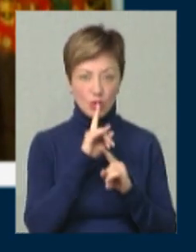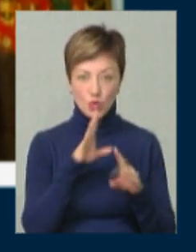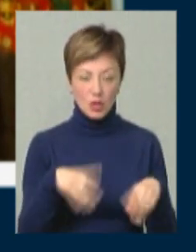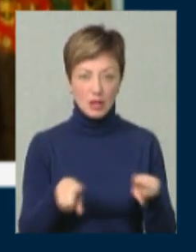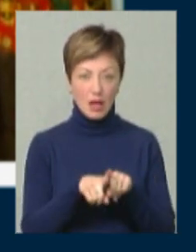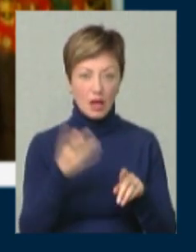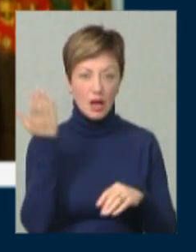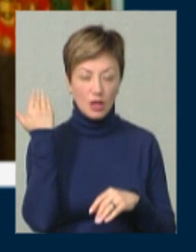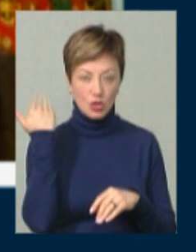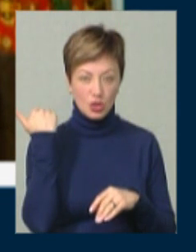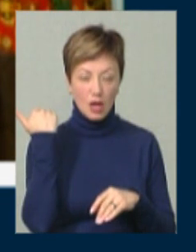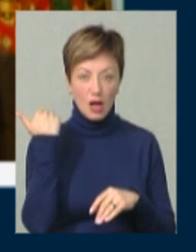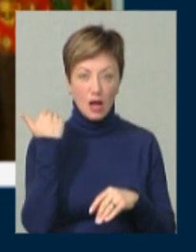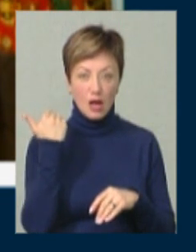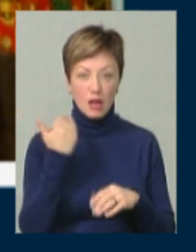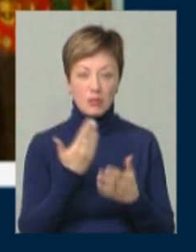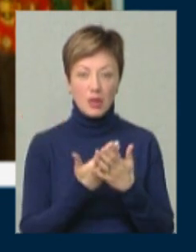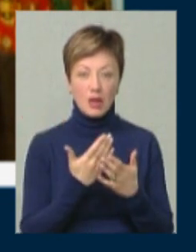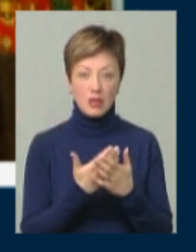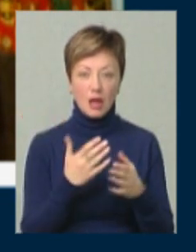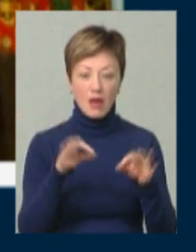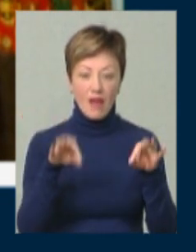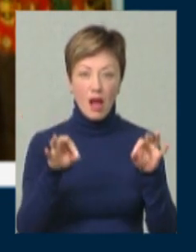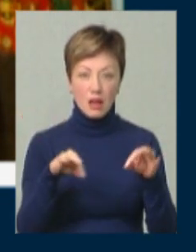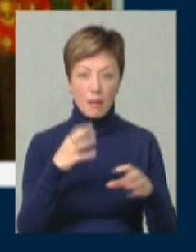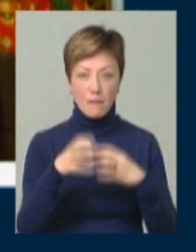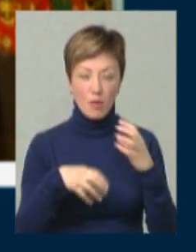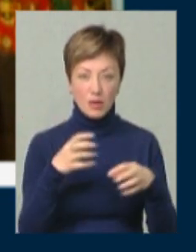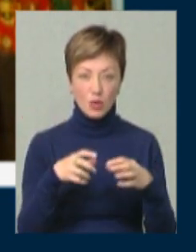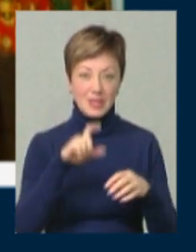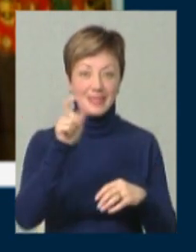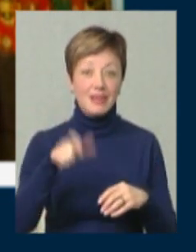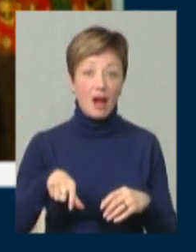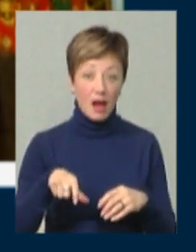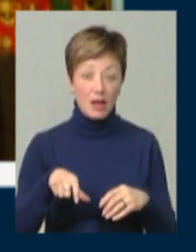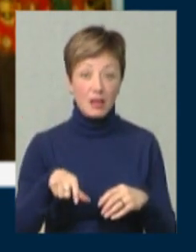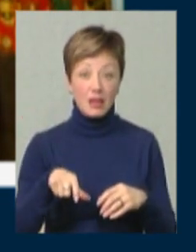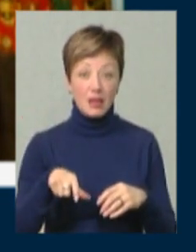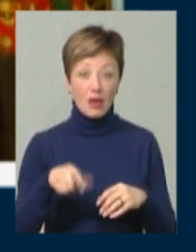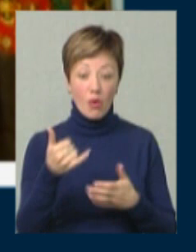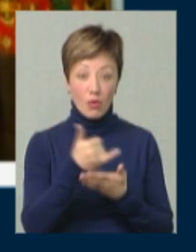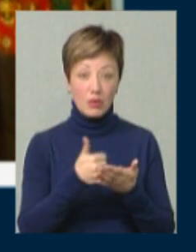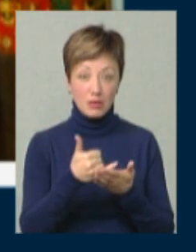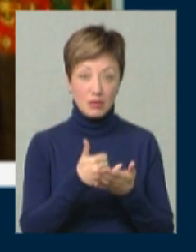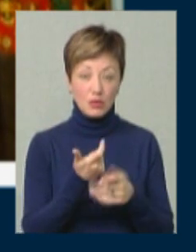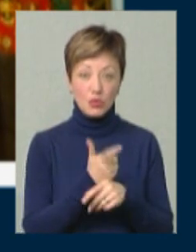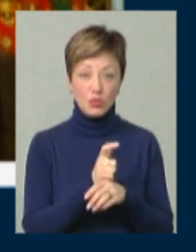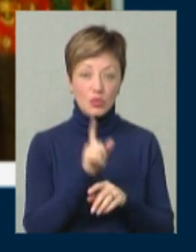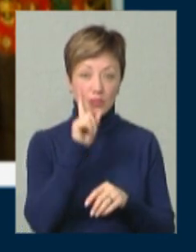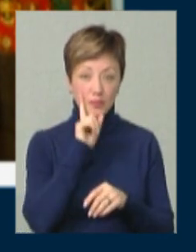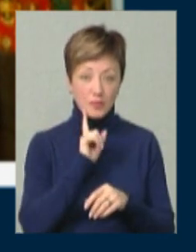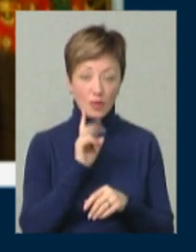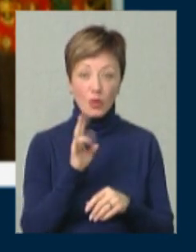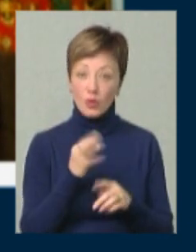буде, так як раніше, ну, в'ялені помідори із Італії у олійці. Дуже класний